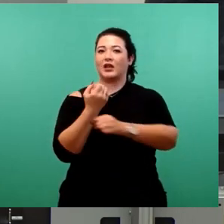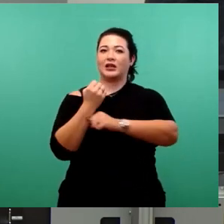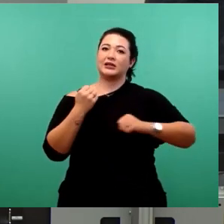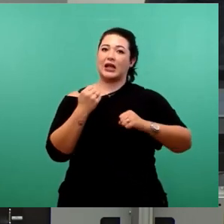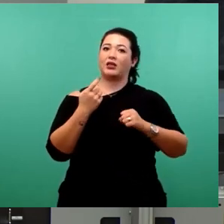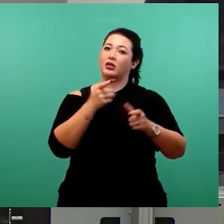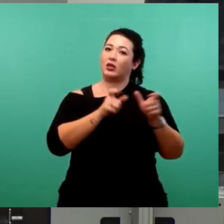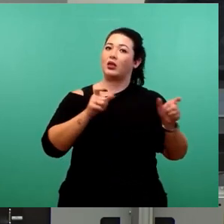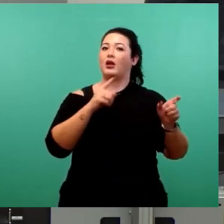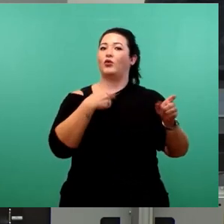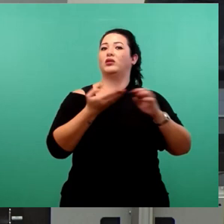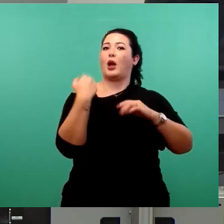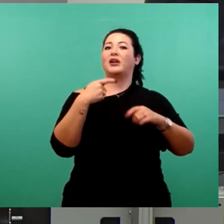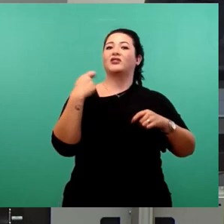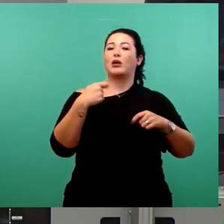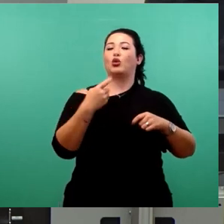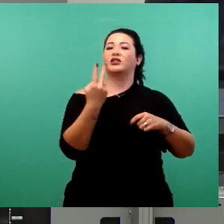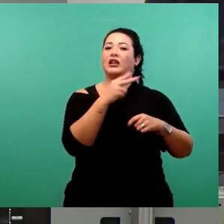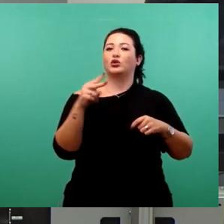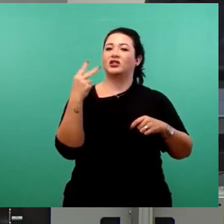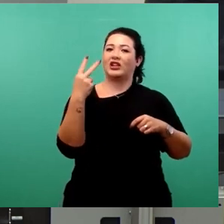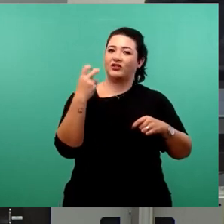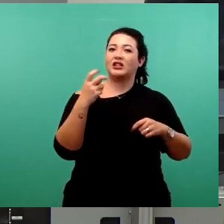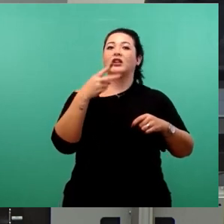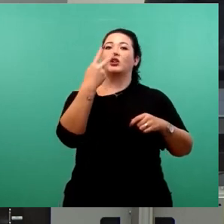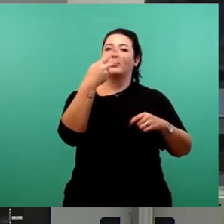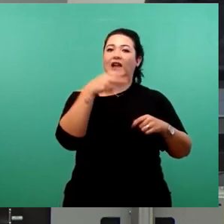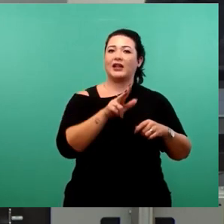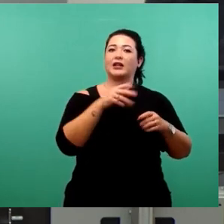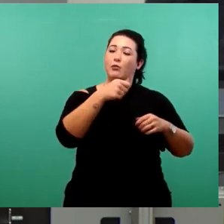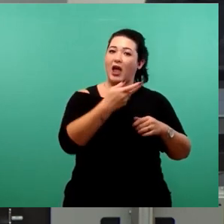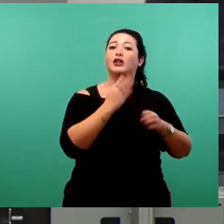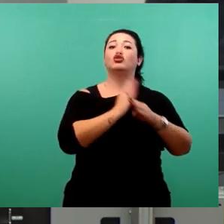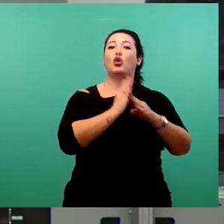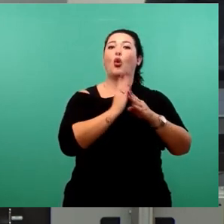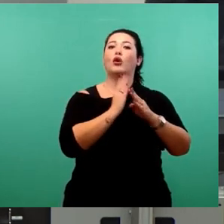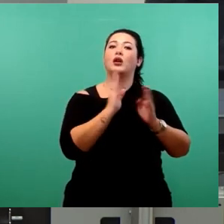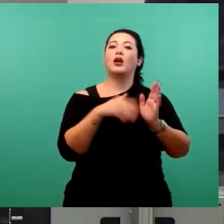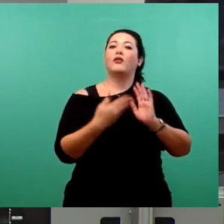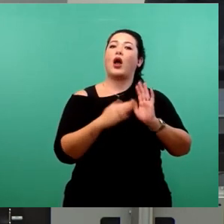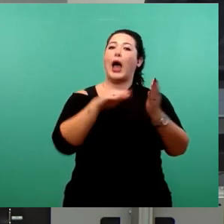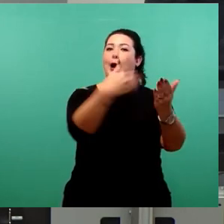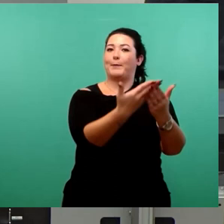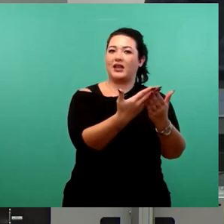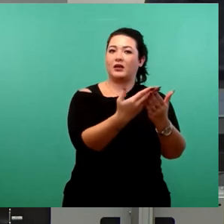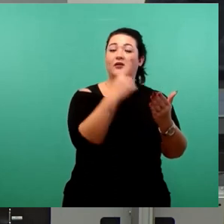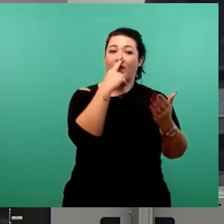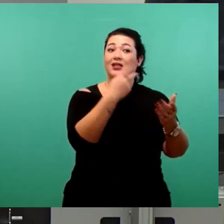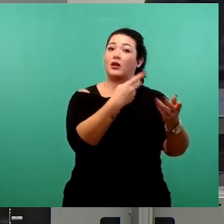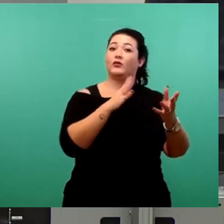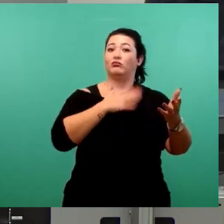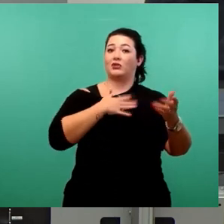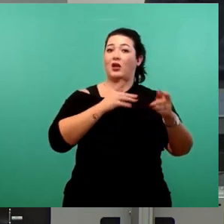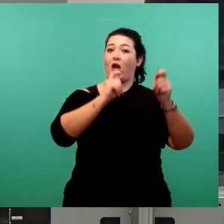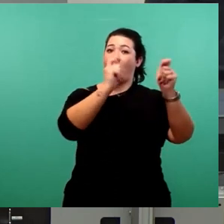unsere Stimmen für eine Zweidrittelmehrheit angeboten, wenn unsere Vorstellungen zum Klimaschutz aufgenommen werden würden. Damals